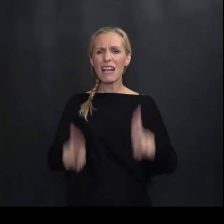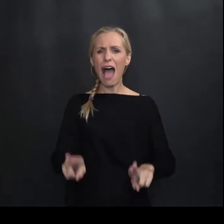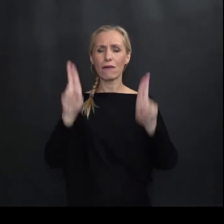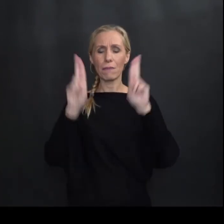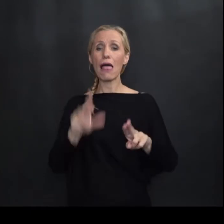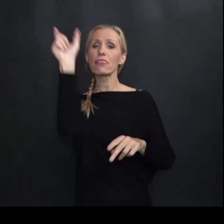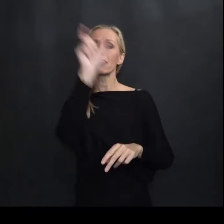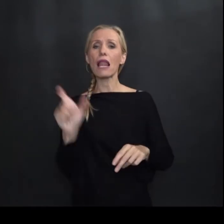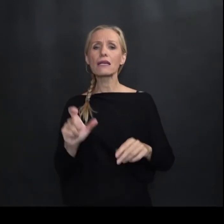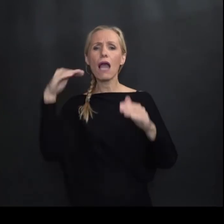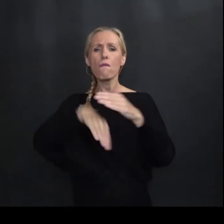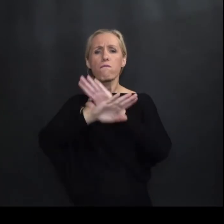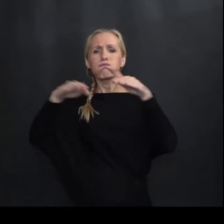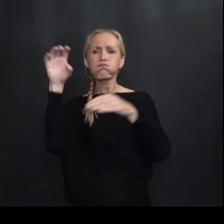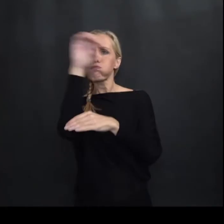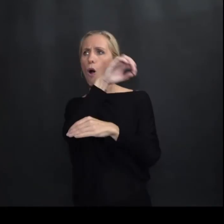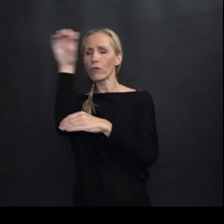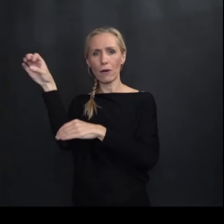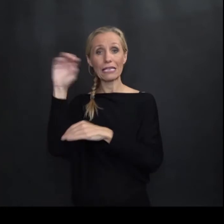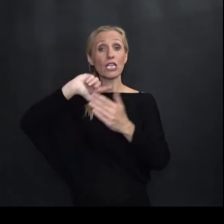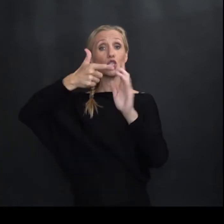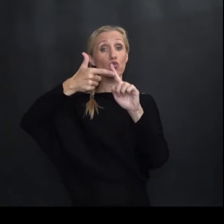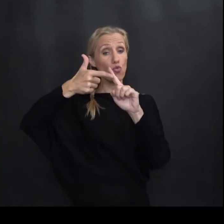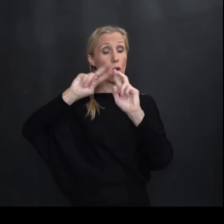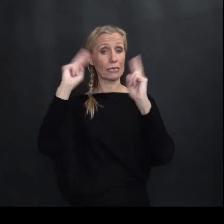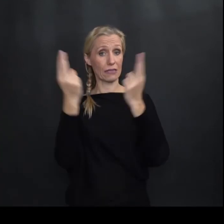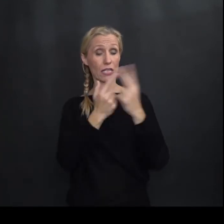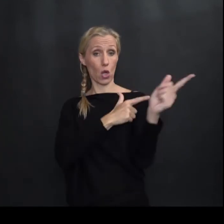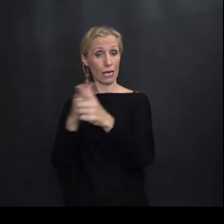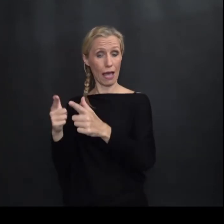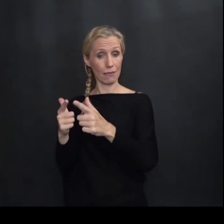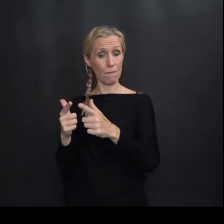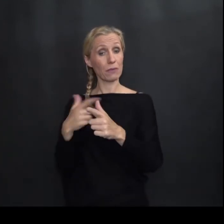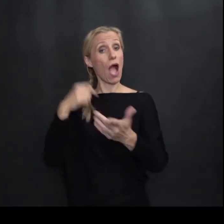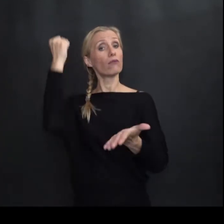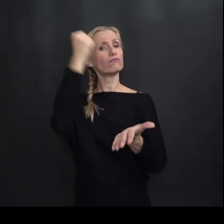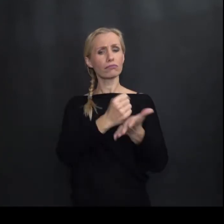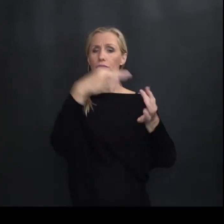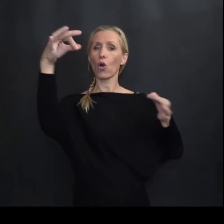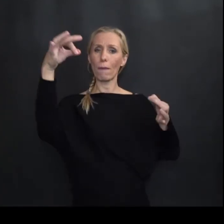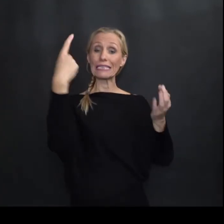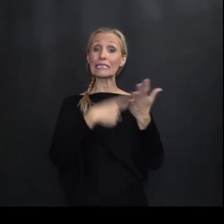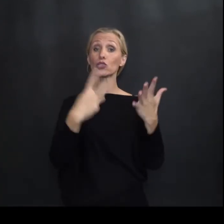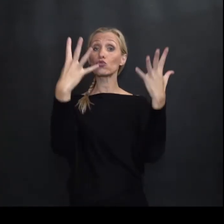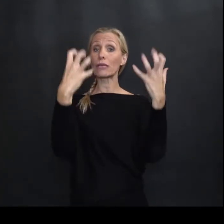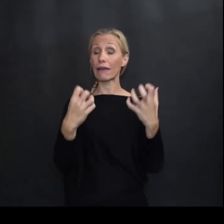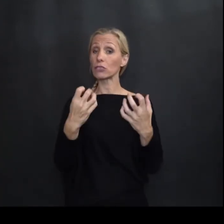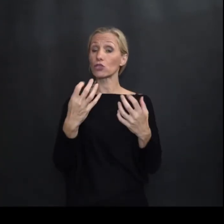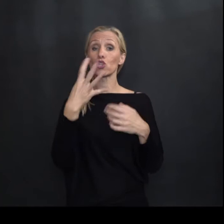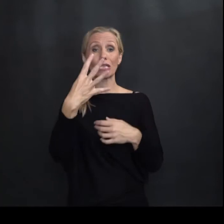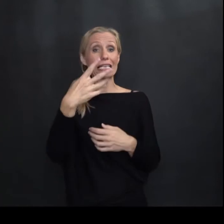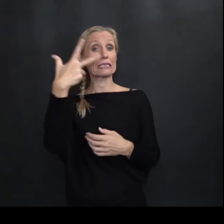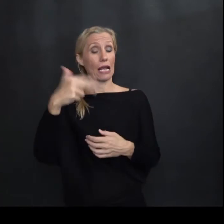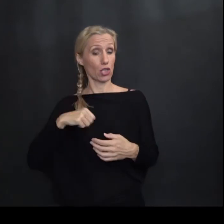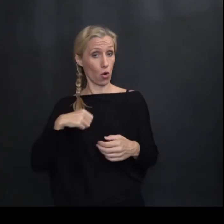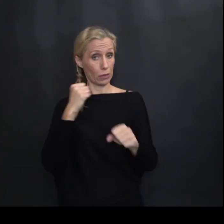prava pravcata Talijanska podmornica Iz drugog svjetskog rata Prema dokumentaciji S 1943.